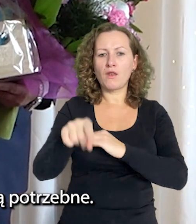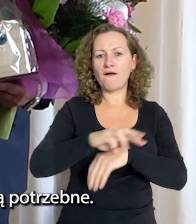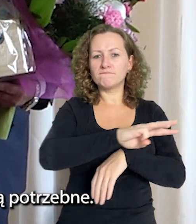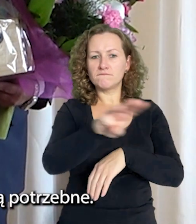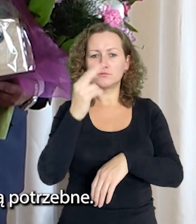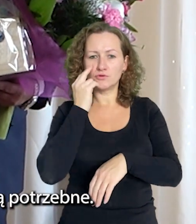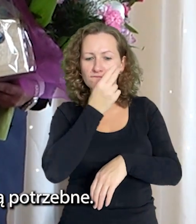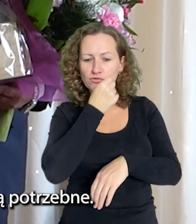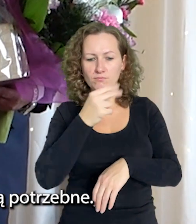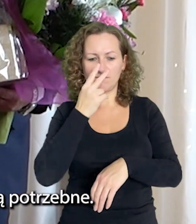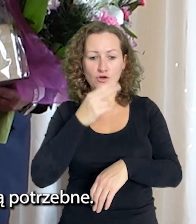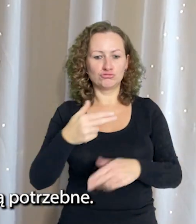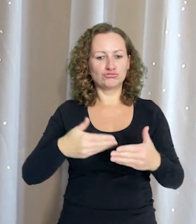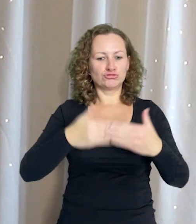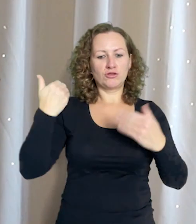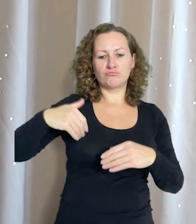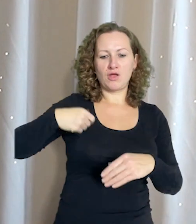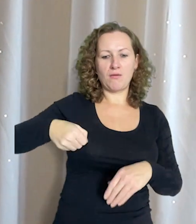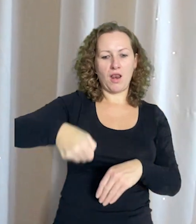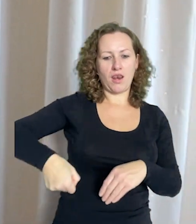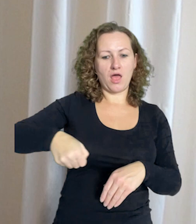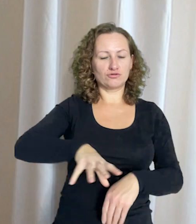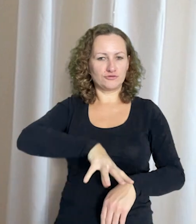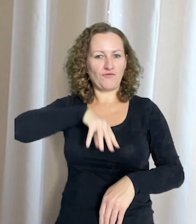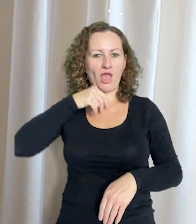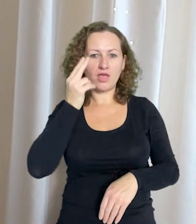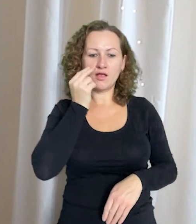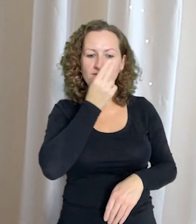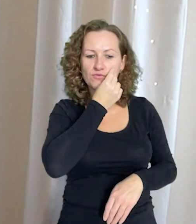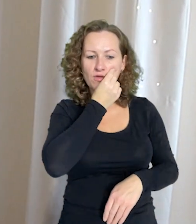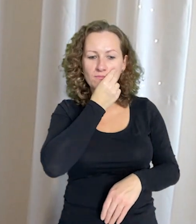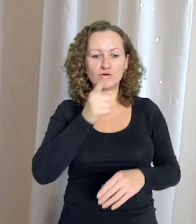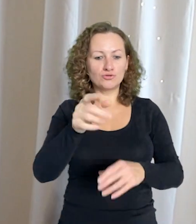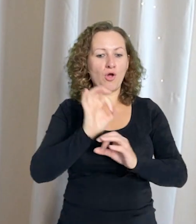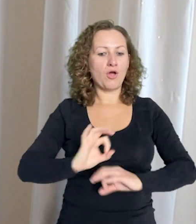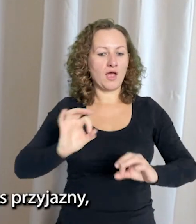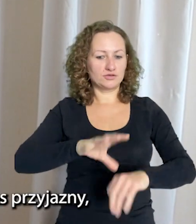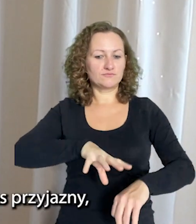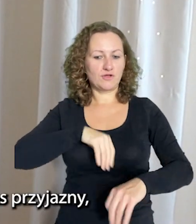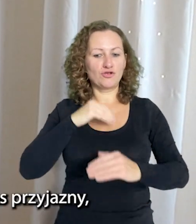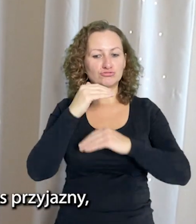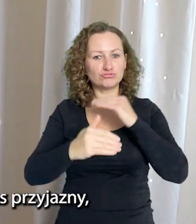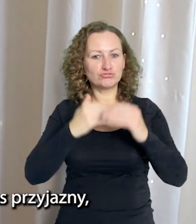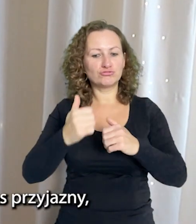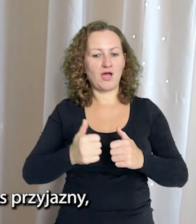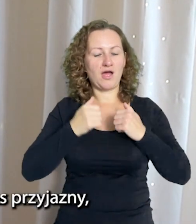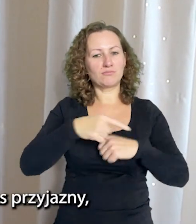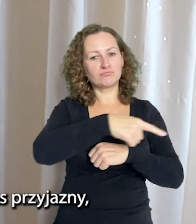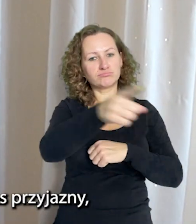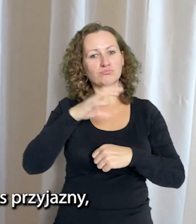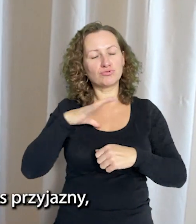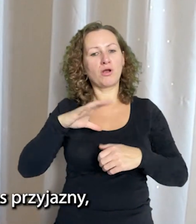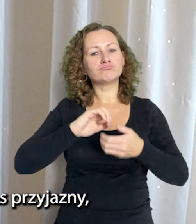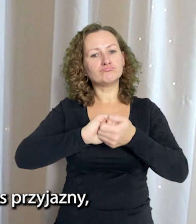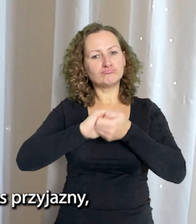strony są potrzebne. Dzień Białej Laski, święto niewidomych. Z okazji naszego